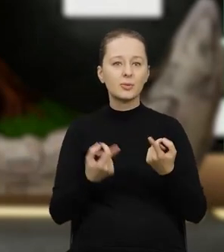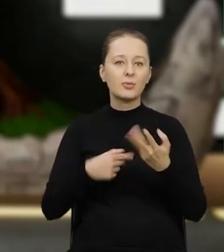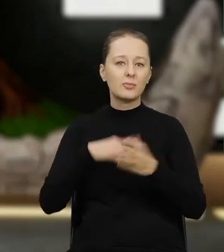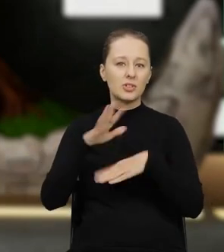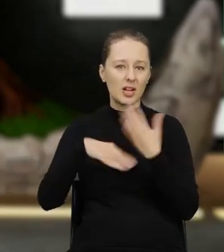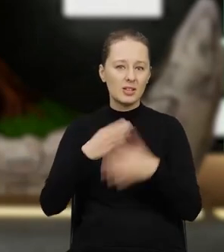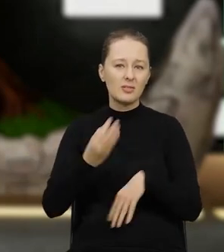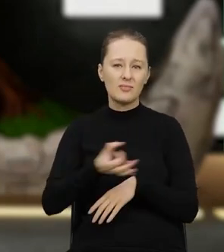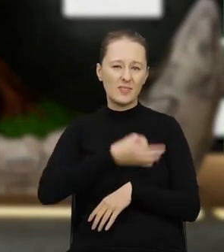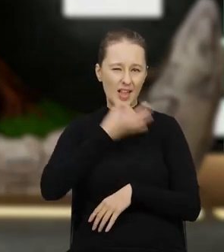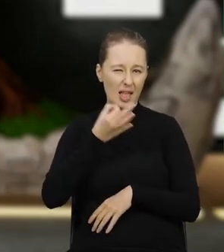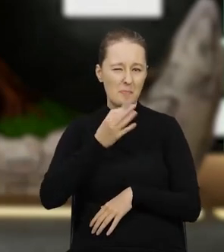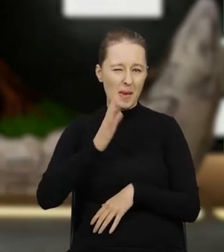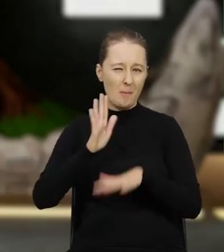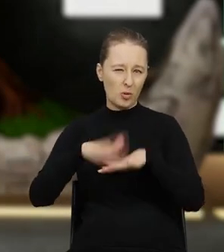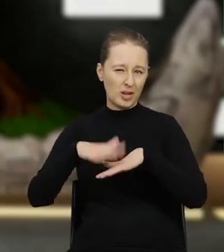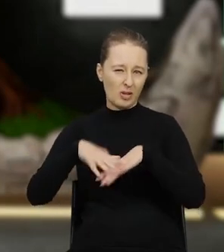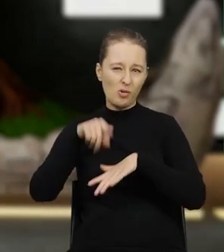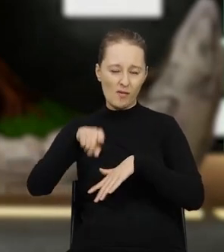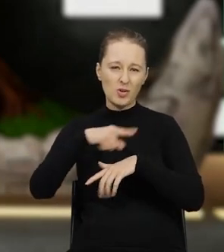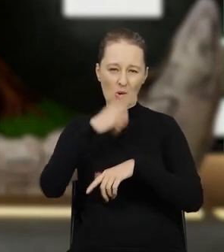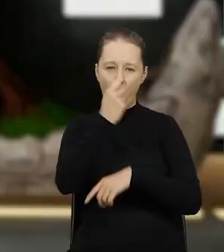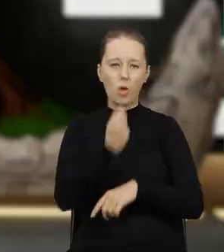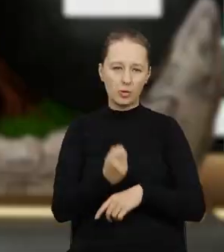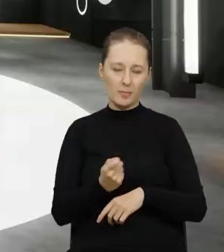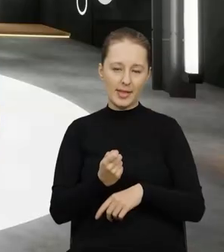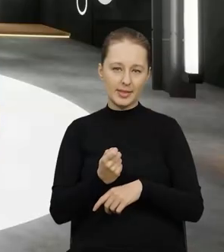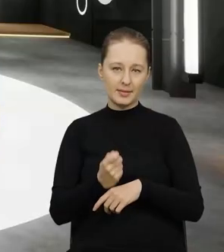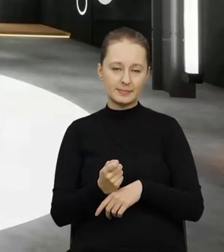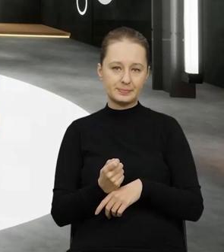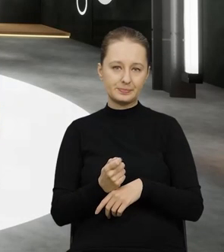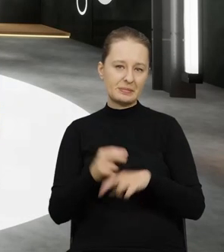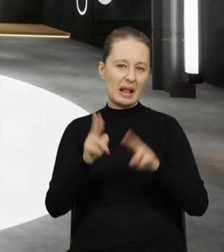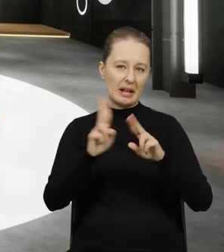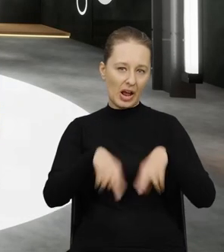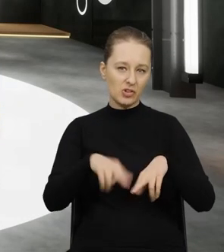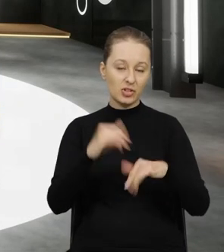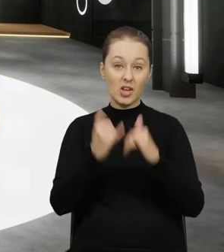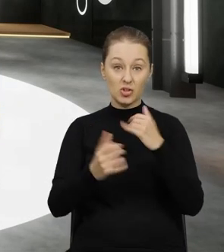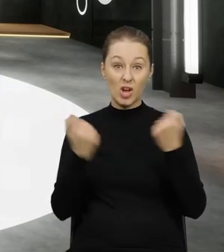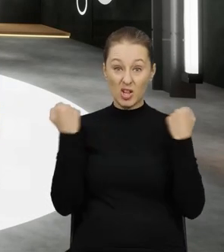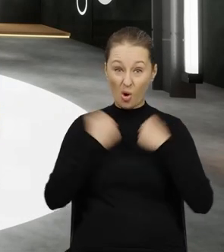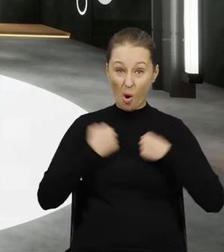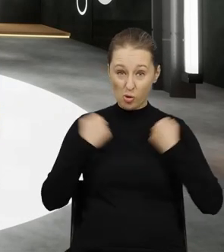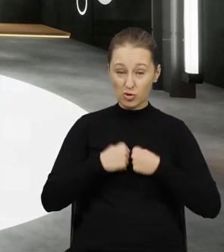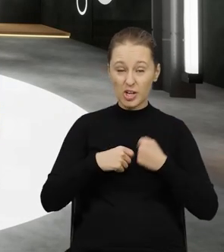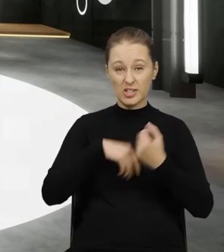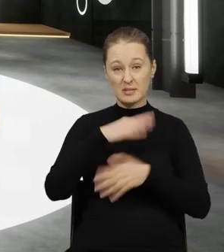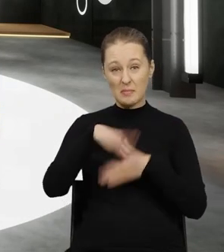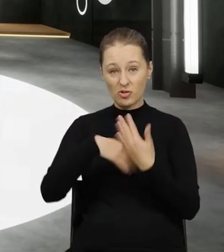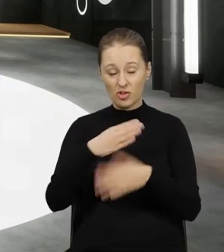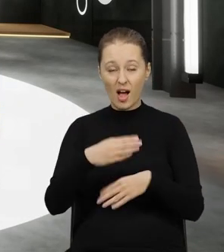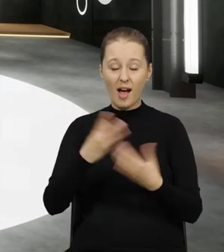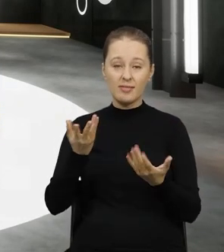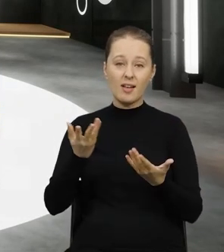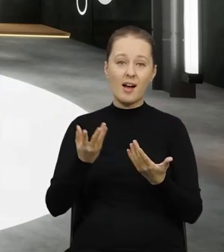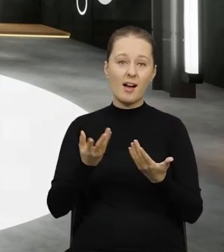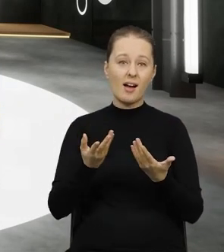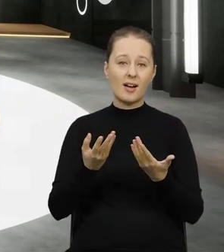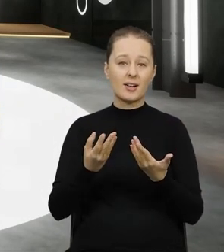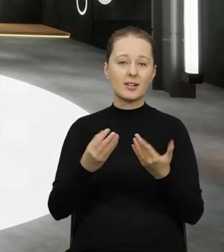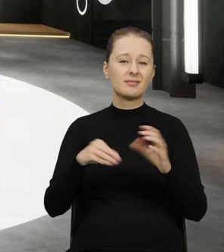taką mieszaninę bezpiecznie jest potraktować jako odpad czyli jeżeli mamy do czynienia z odzieżą pomieszaną z jakimiś